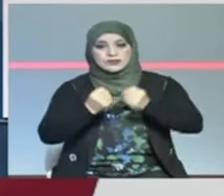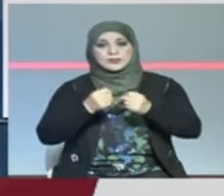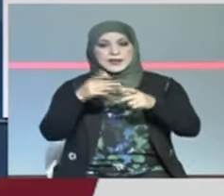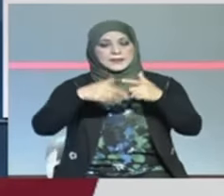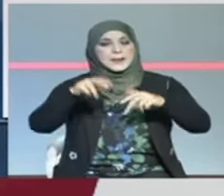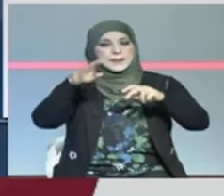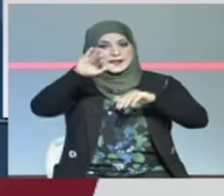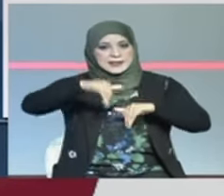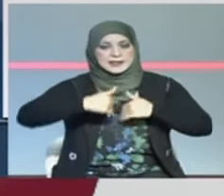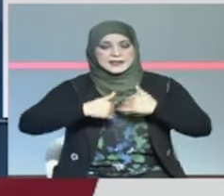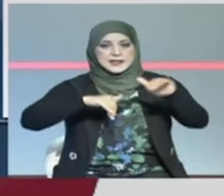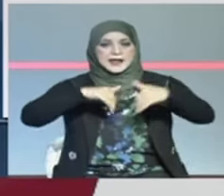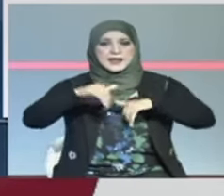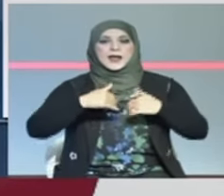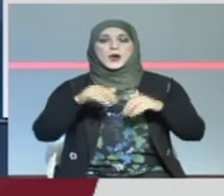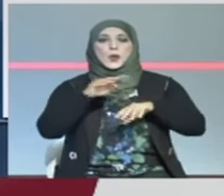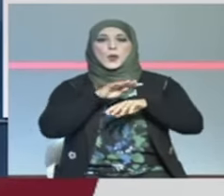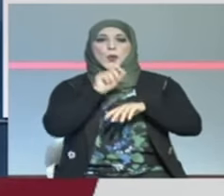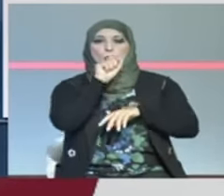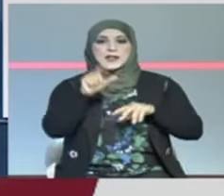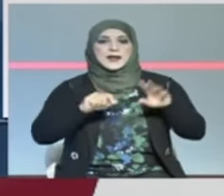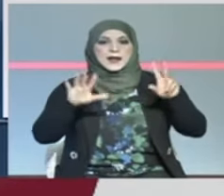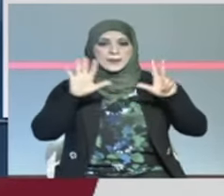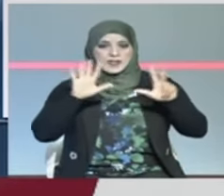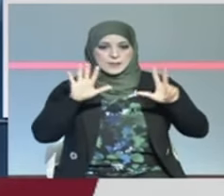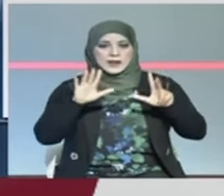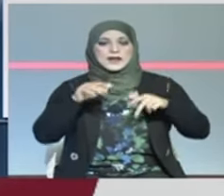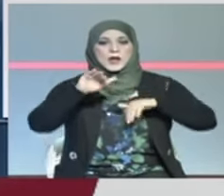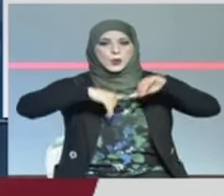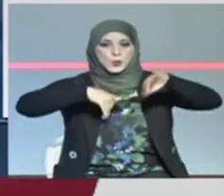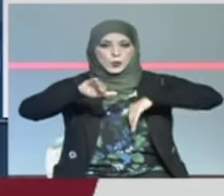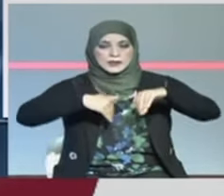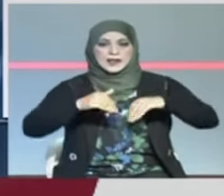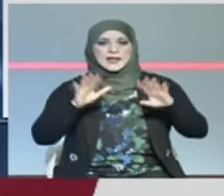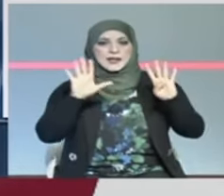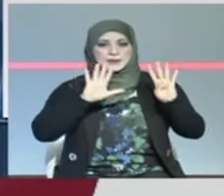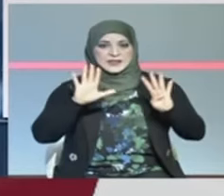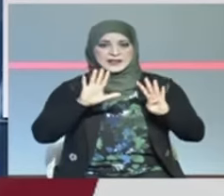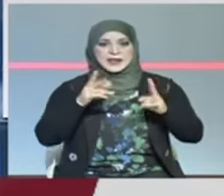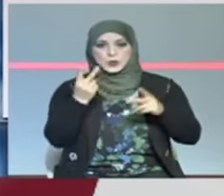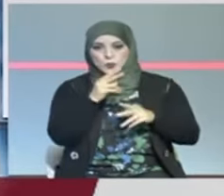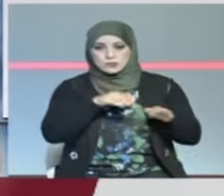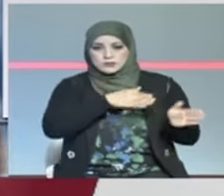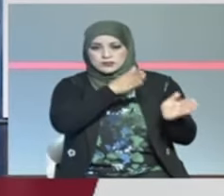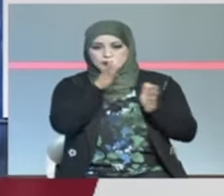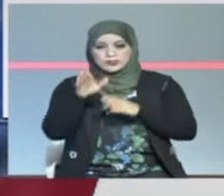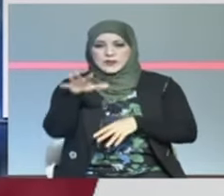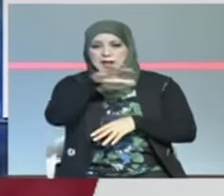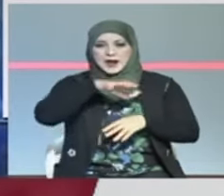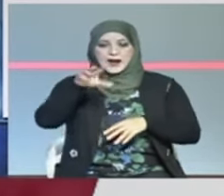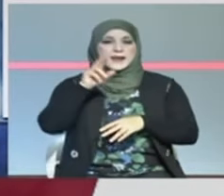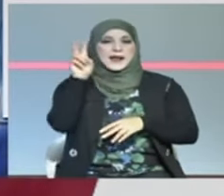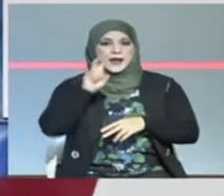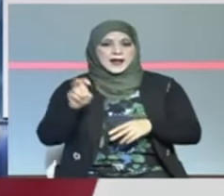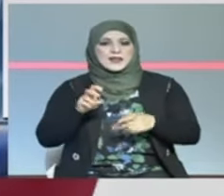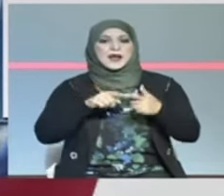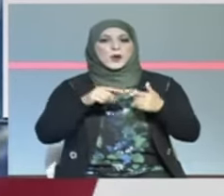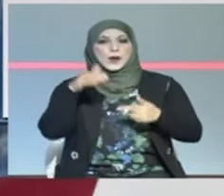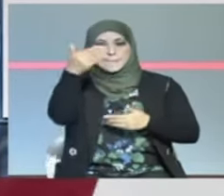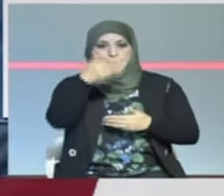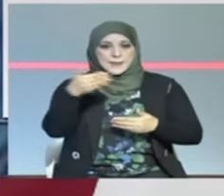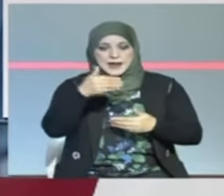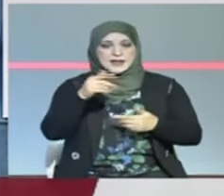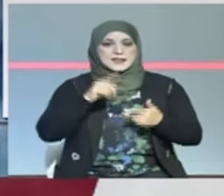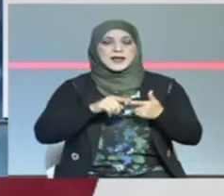الطريق الوطنية رقم ثمانية والطريق الوطنية رقم تسع والقاصدين حي الخضرة والمنازه وحي النصر عبر